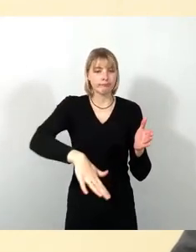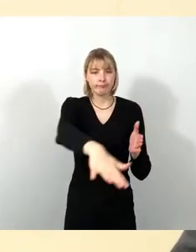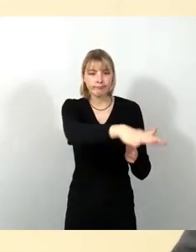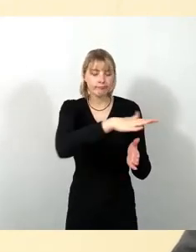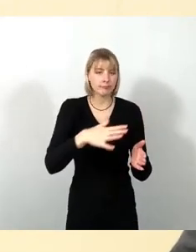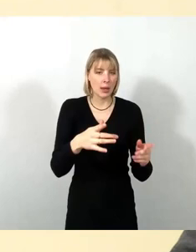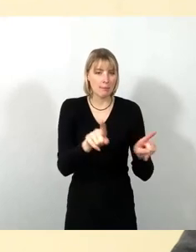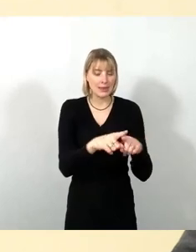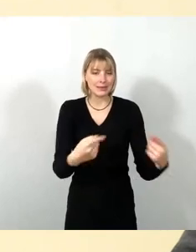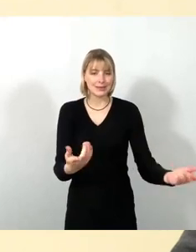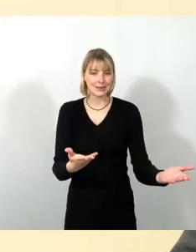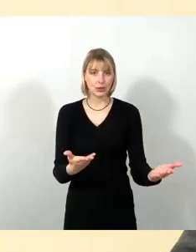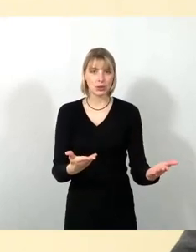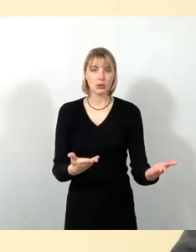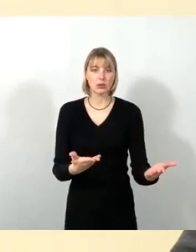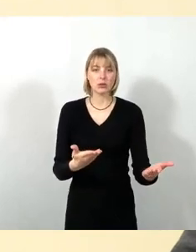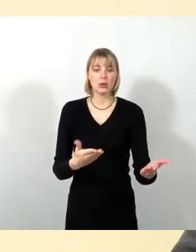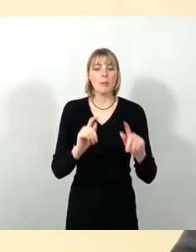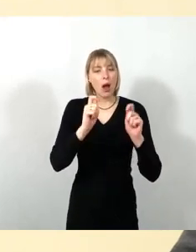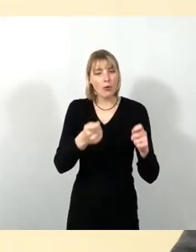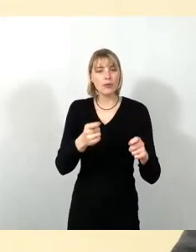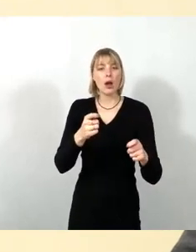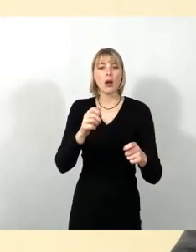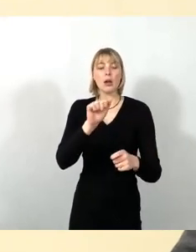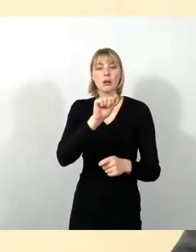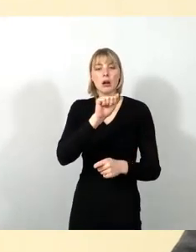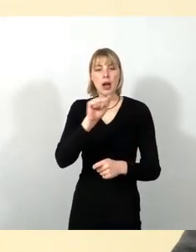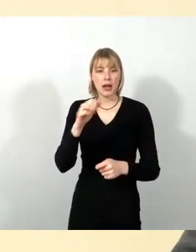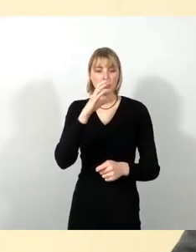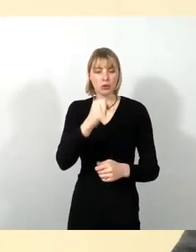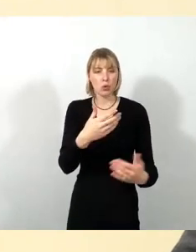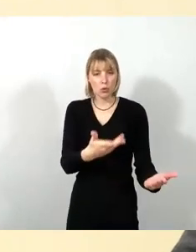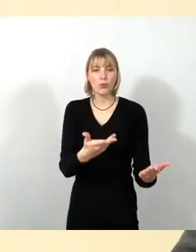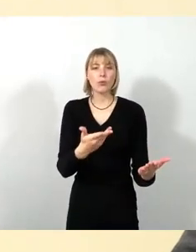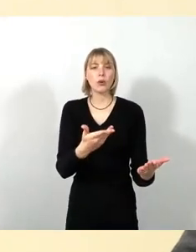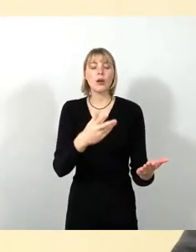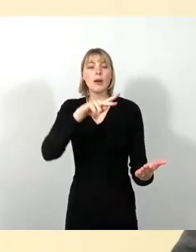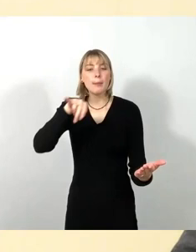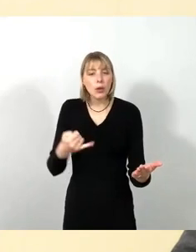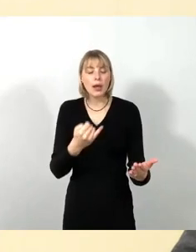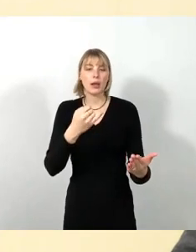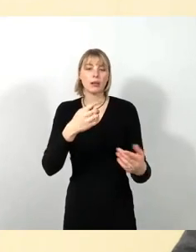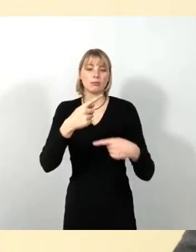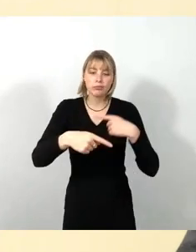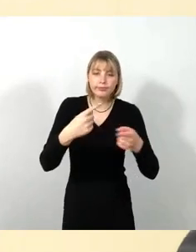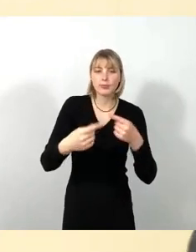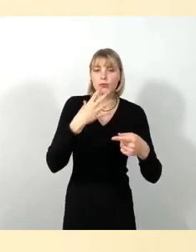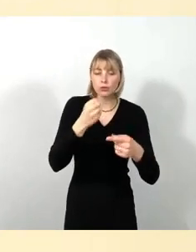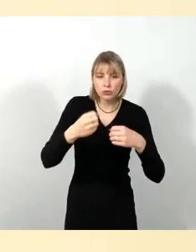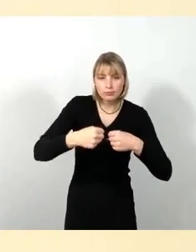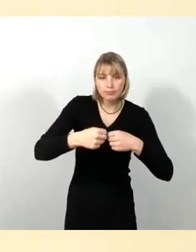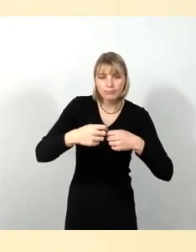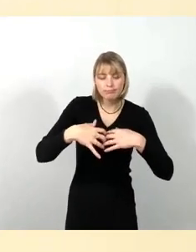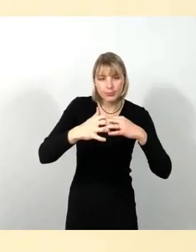Akazienhof ist ja genau, mit diesem Geld überhaupt erst mal ein Projekt zu entwickeln, wie in Zukunft mit einer sanierten Villa dann